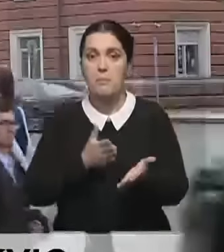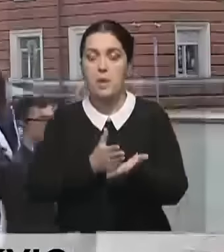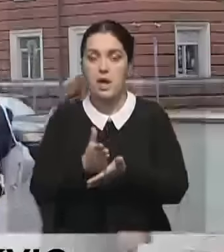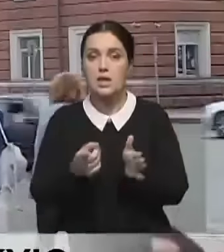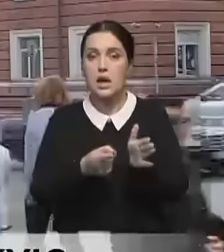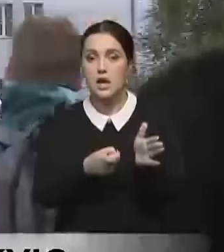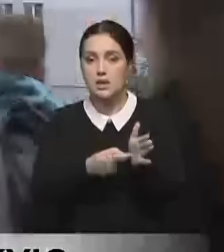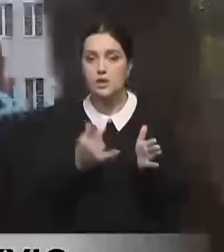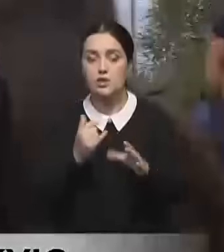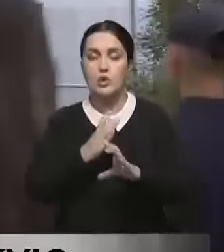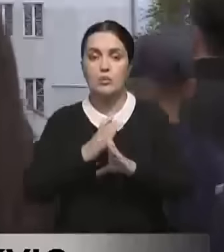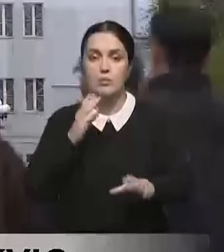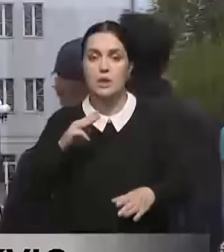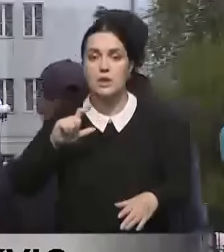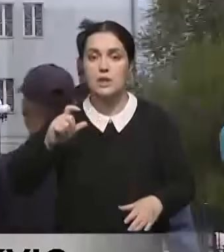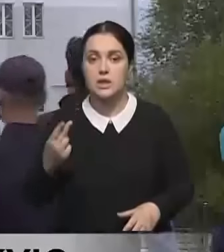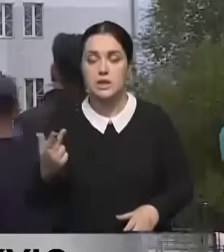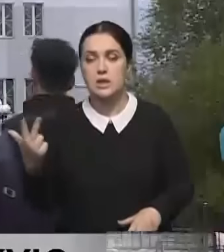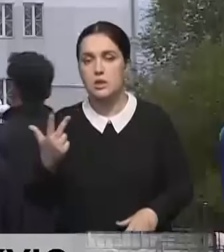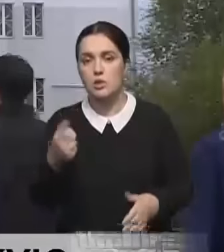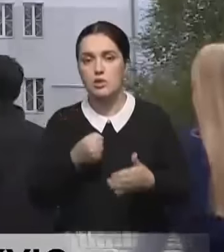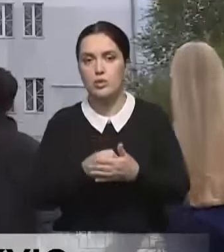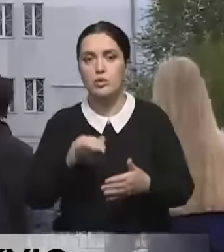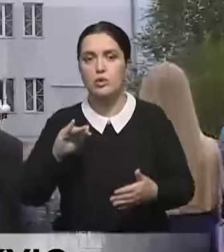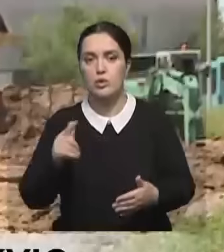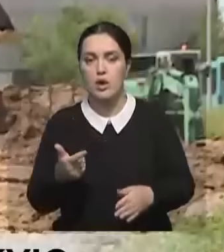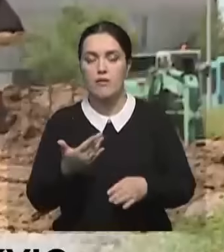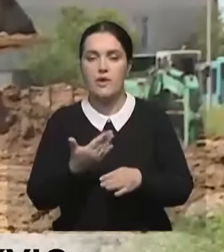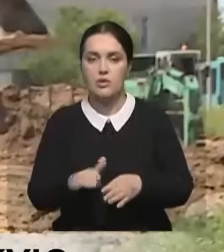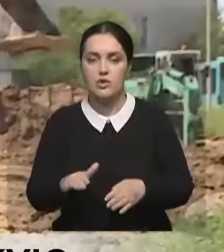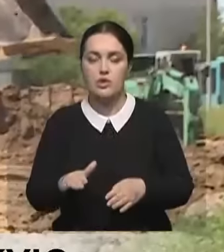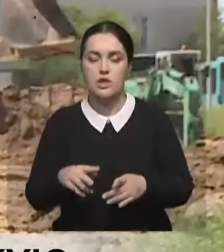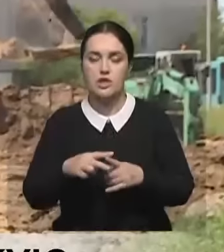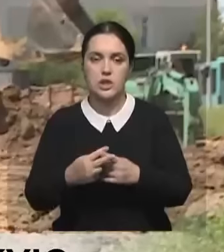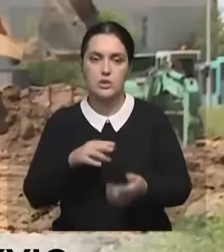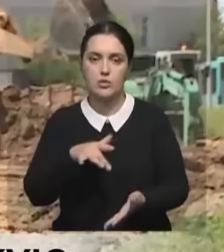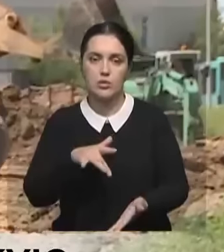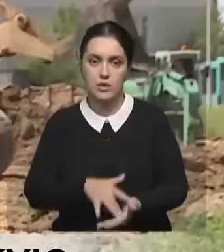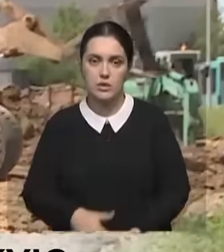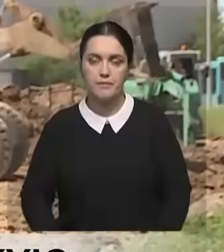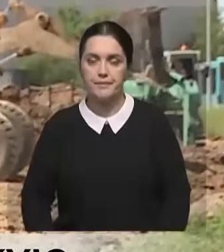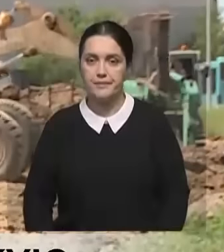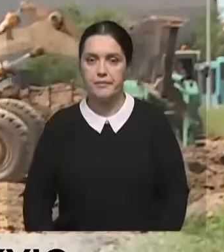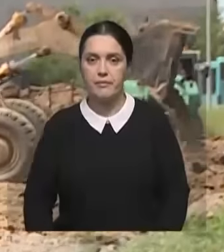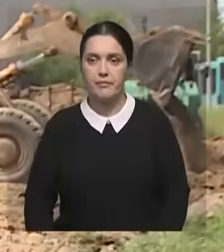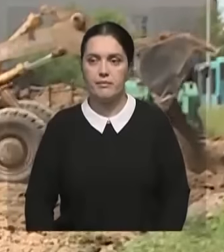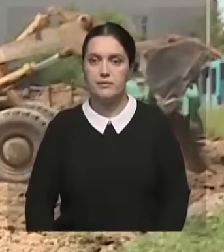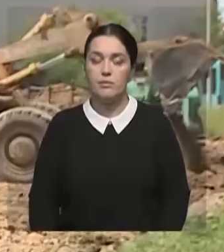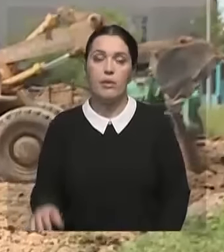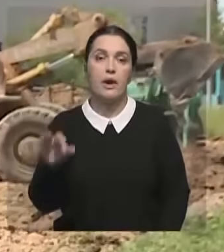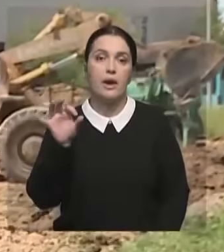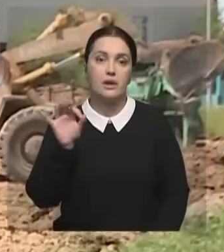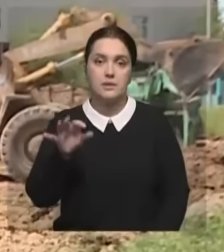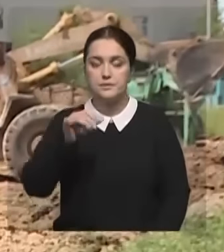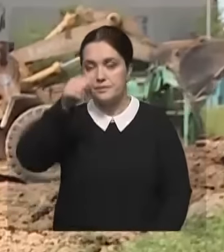работы по прокладке трубопровода от ТЭЦ-3 до юго-восточной части города. К началу отопительного сезона, октября месяца, мы все